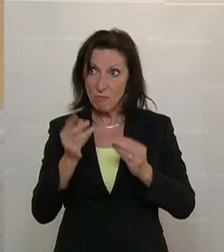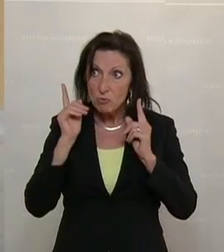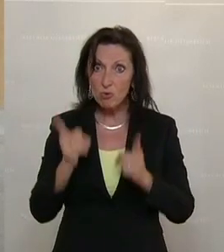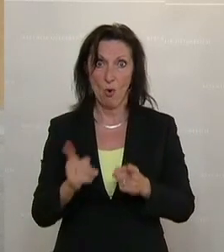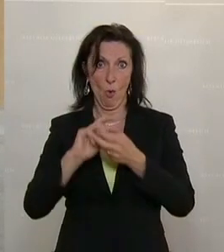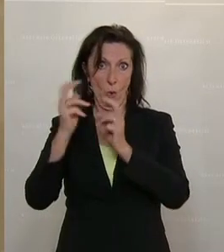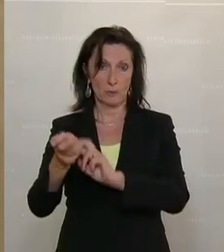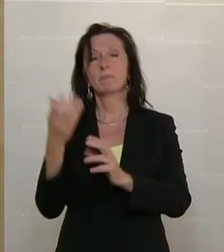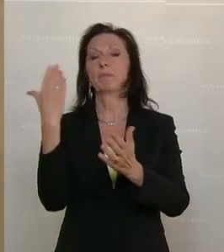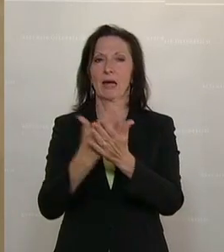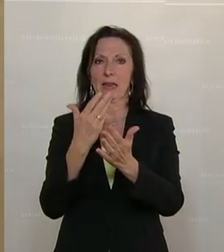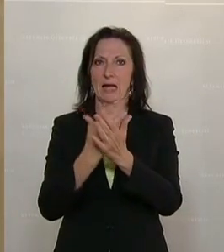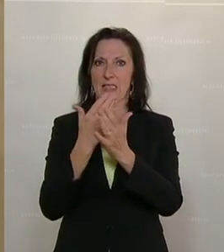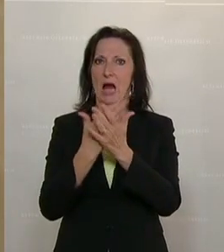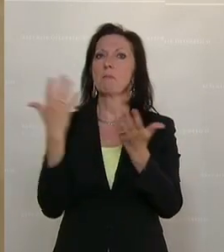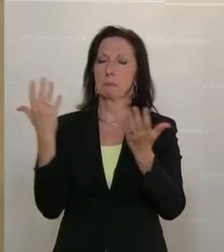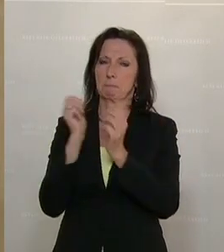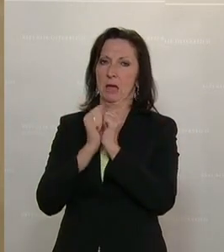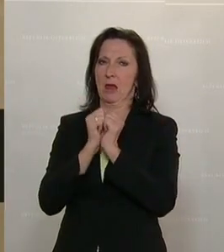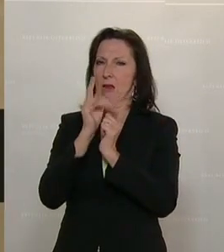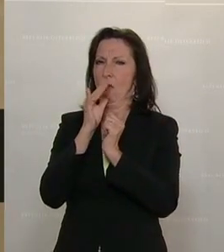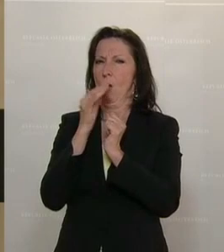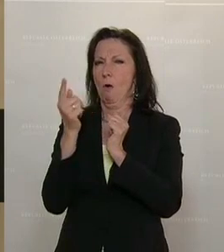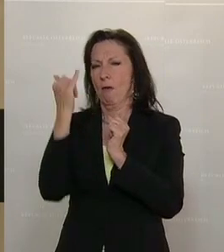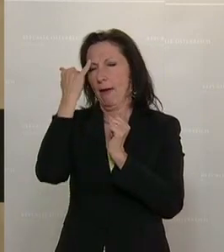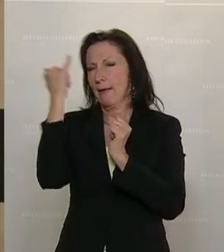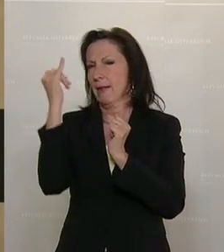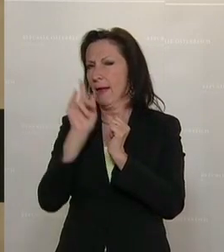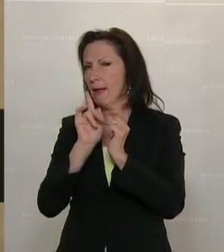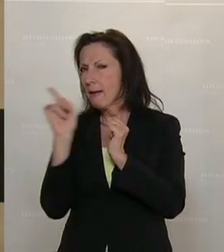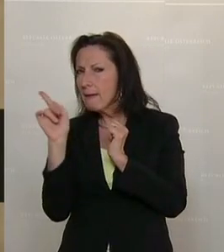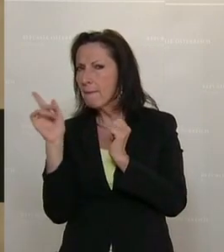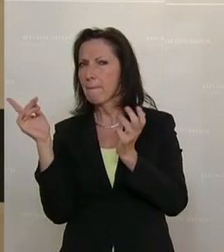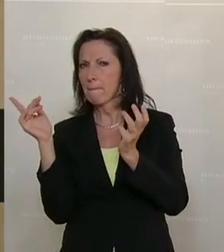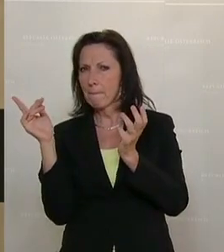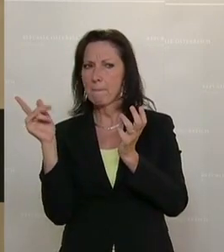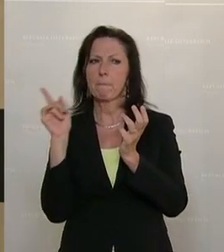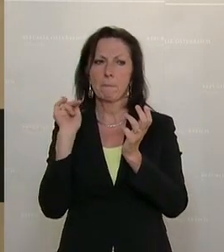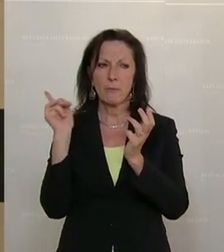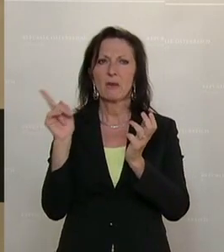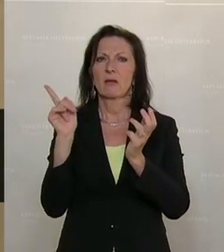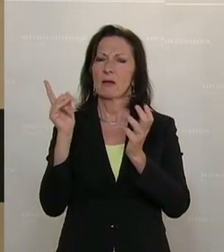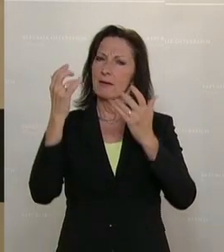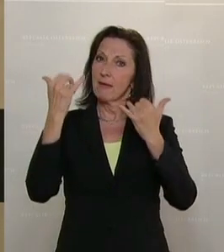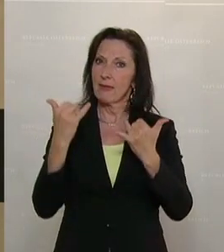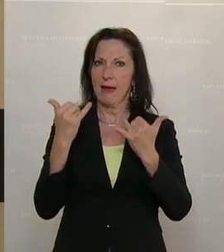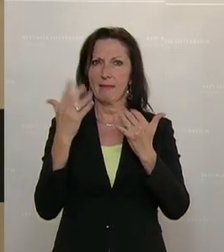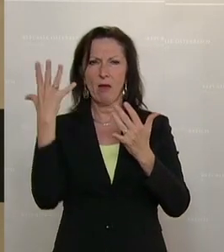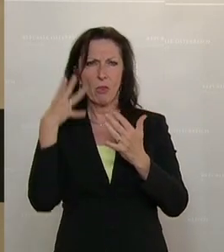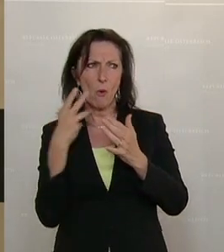Und deswegen hat sich der Rechnungshof da jetzt auch etwas einfallen lassen, nämlich im Nachfrageverfahren